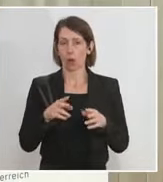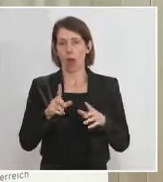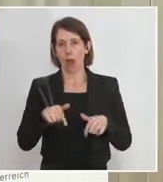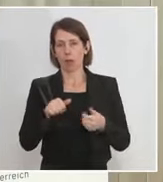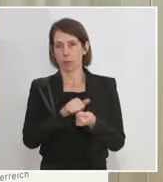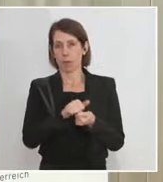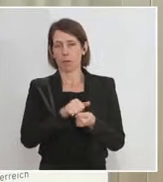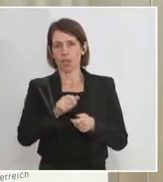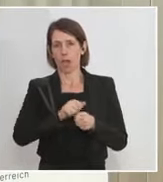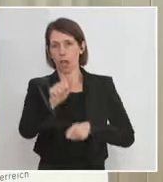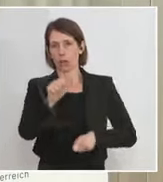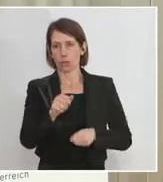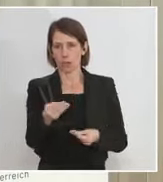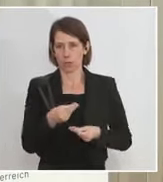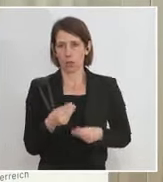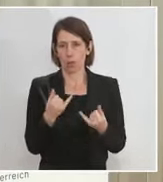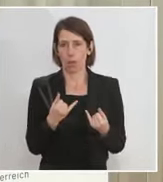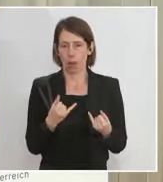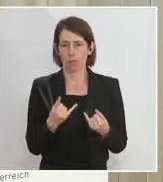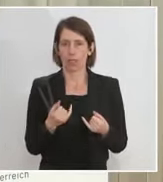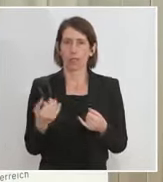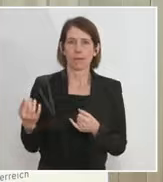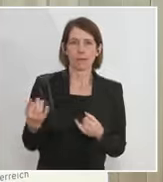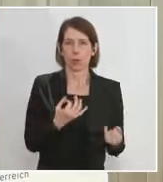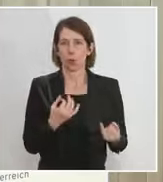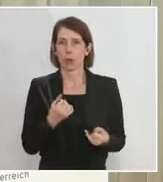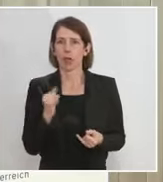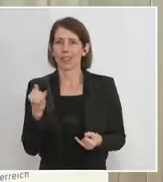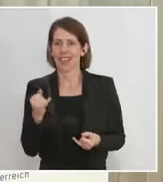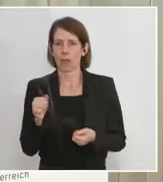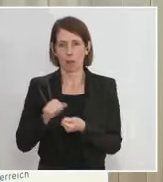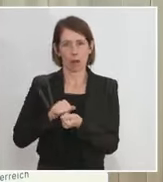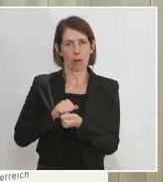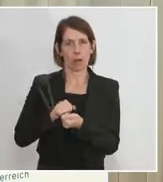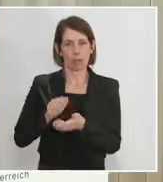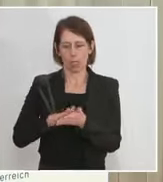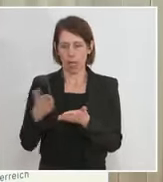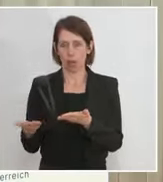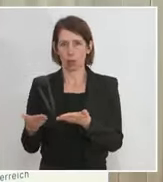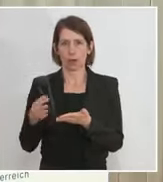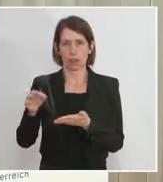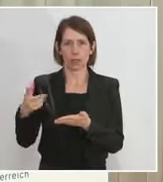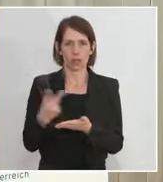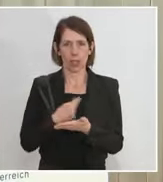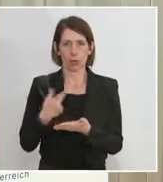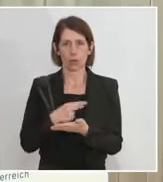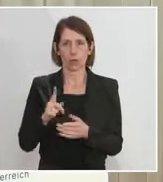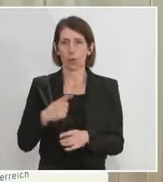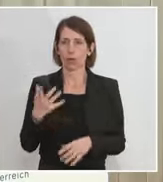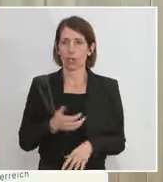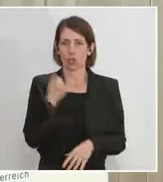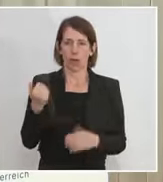Papierausweis oder der gelbe Impfpass, der bekannte aus Papier. Da schaffen wir